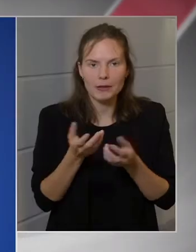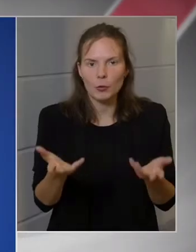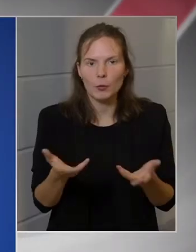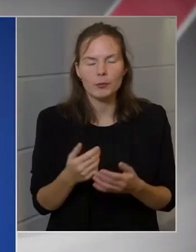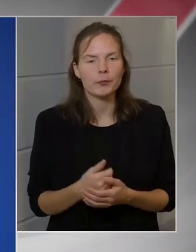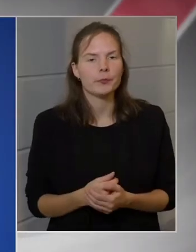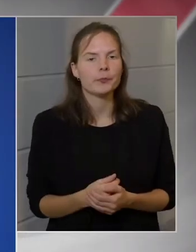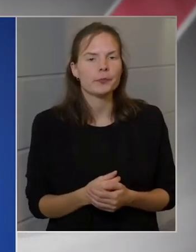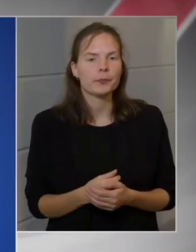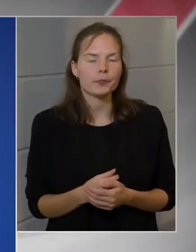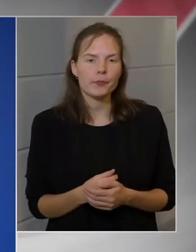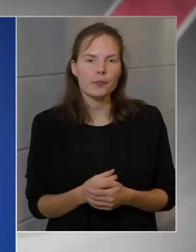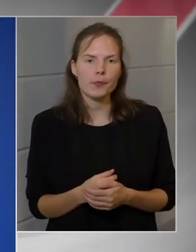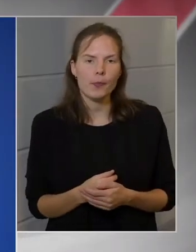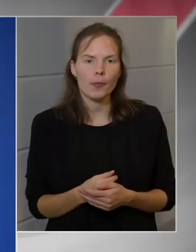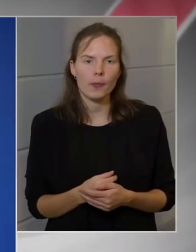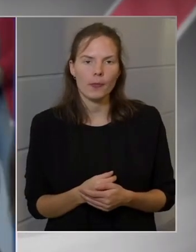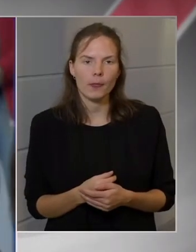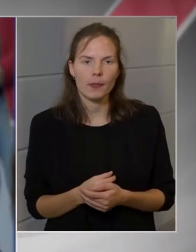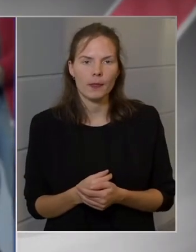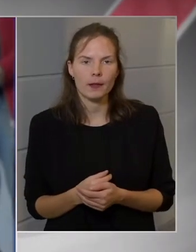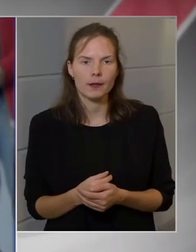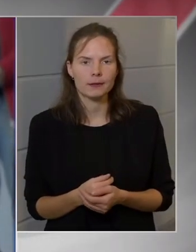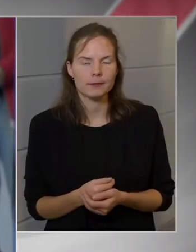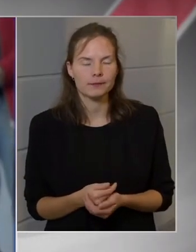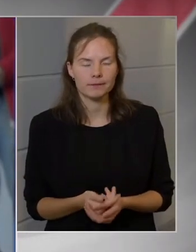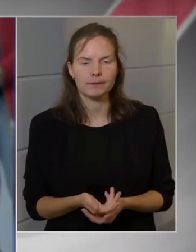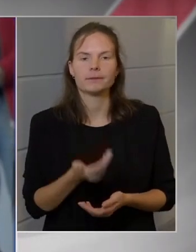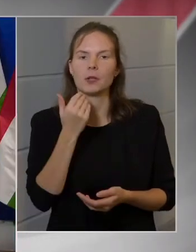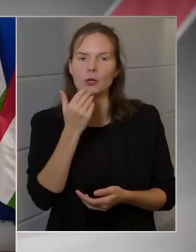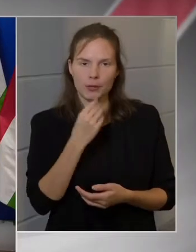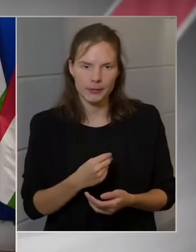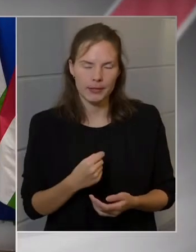szépen.